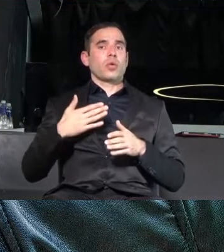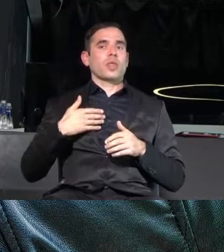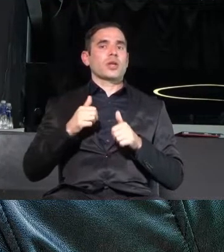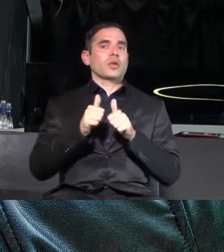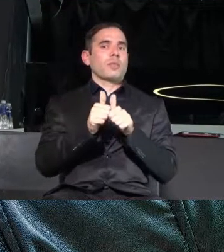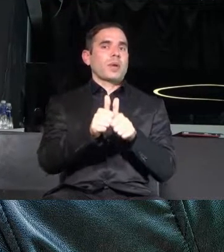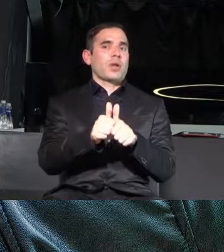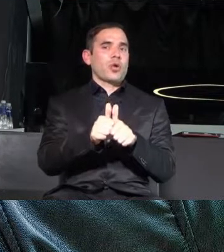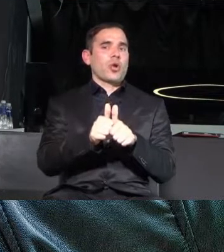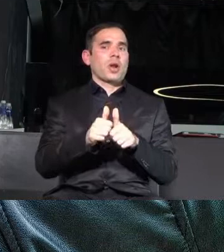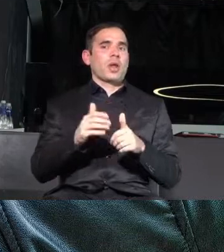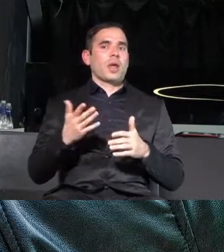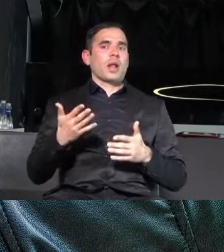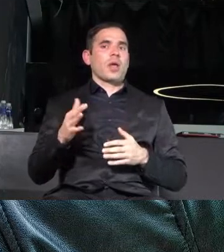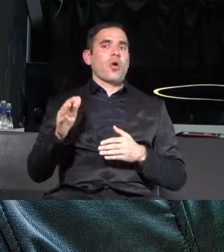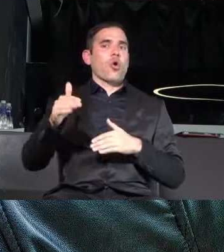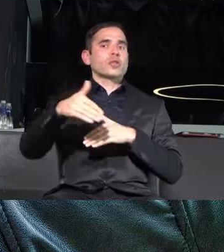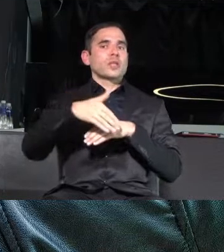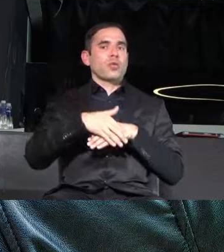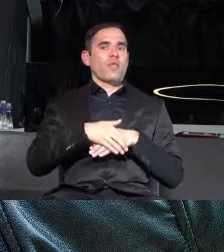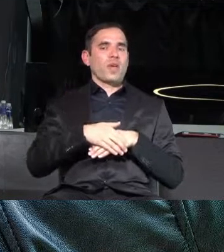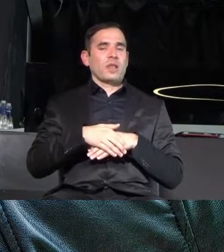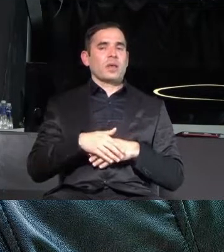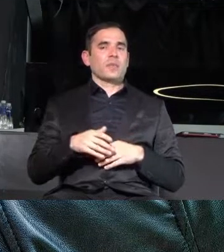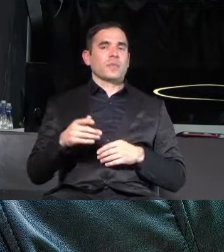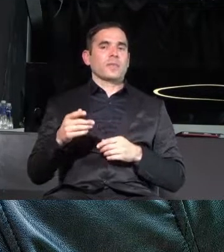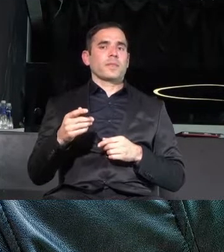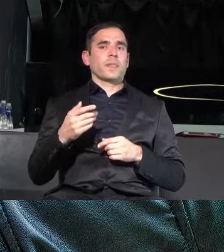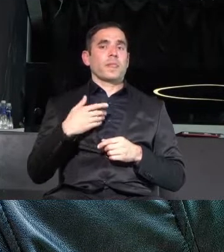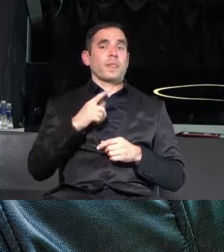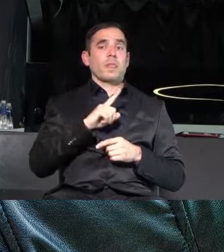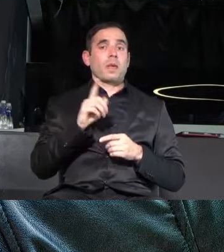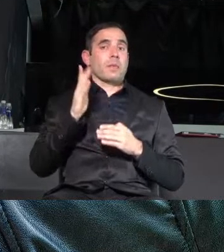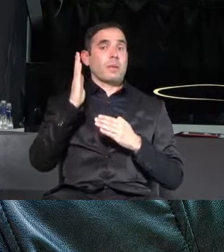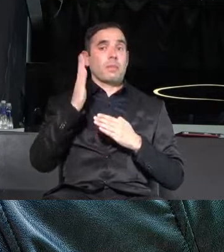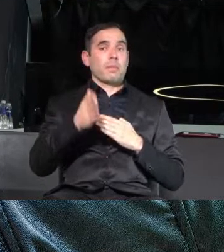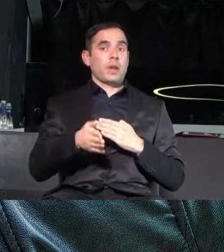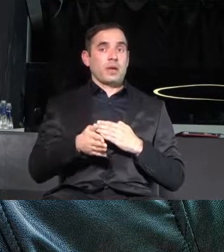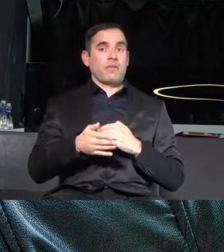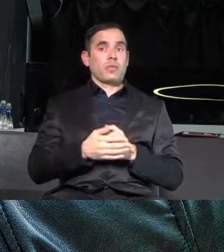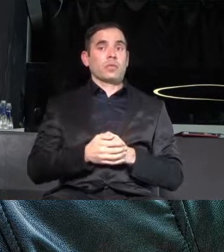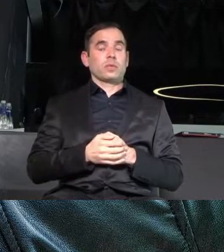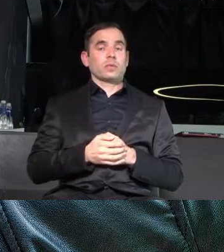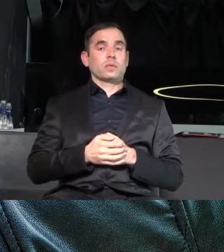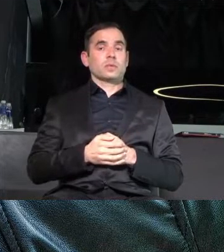или осиновени от нашия партньор. ние нямаме право да